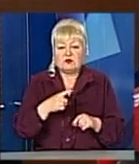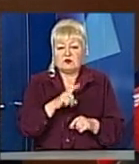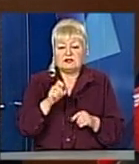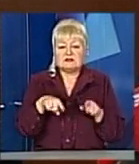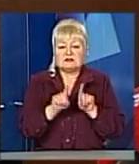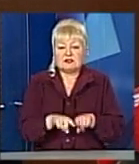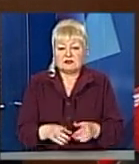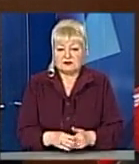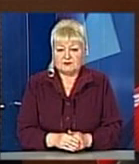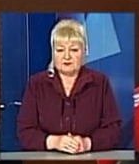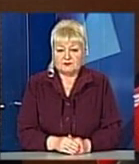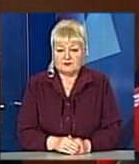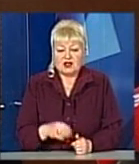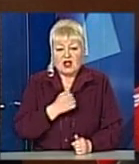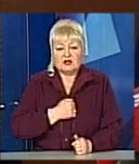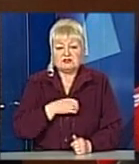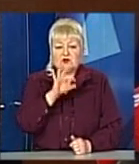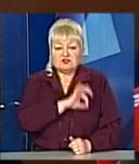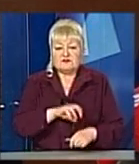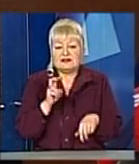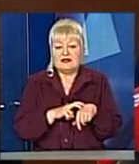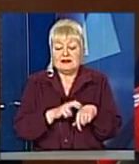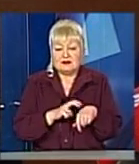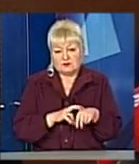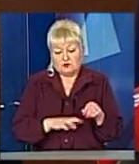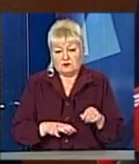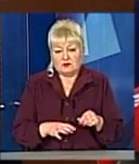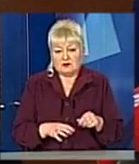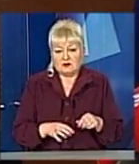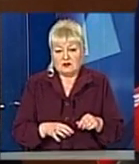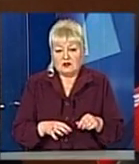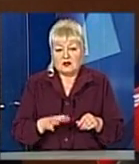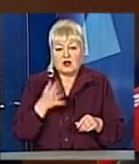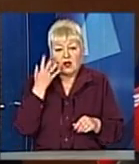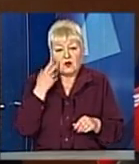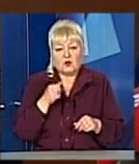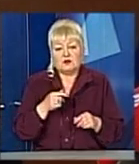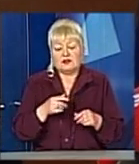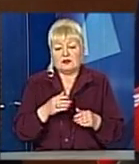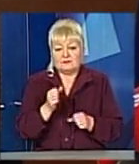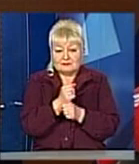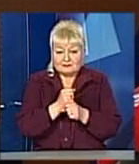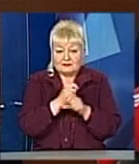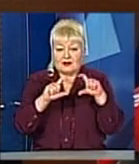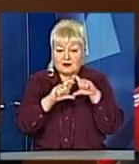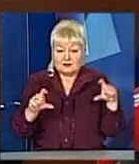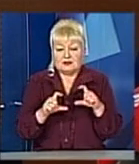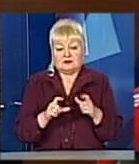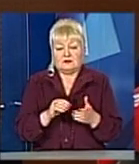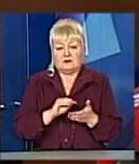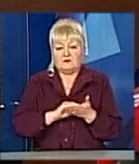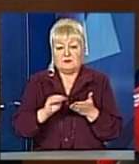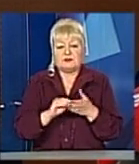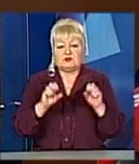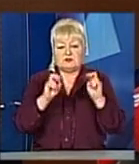зловживань в лікарському середовищі, коли під тиском тих чи інших фармацевтичних компаній виписується список з 20